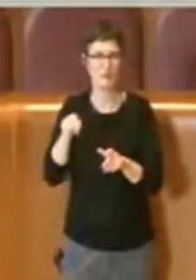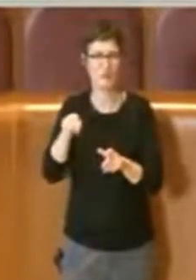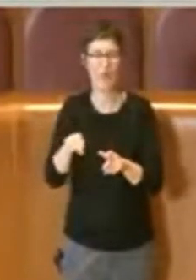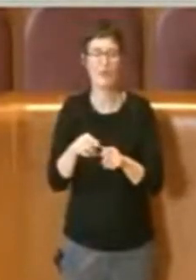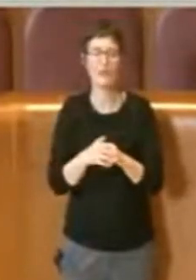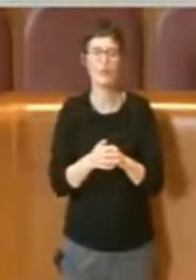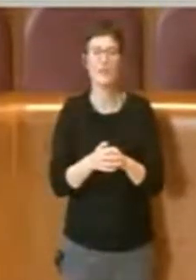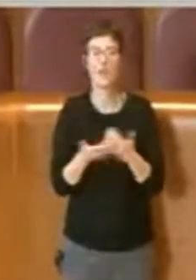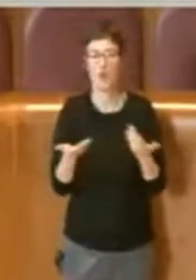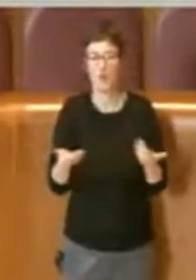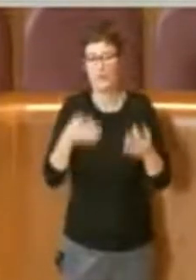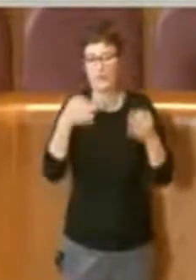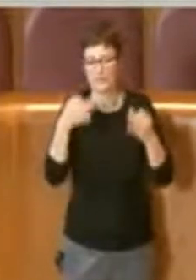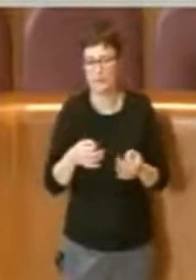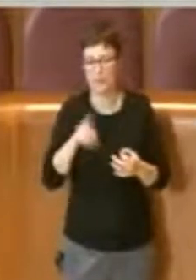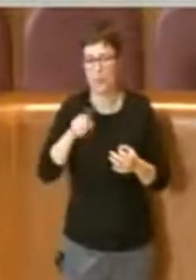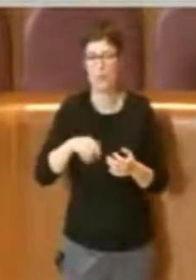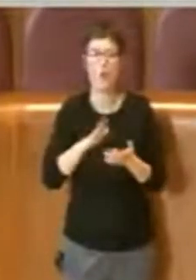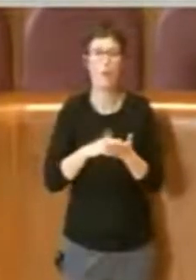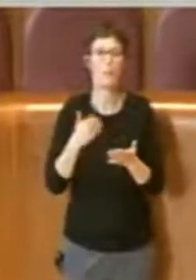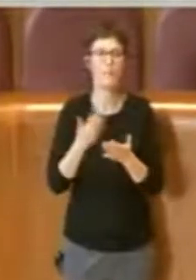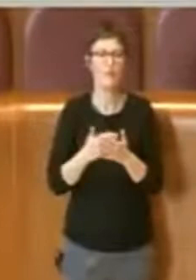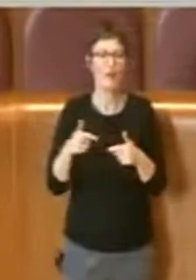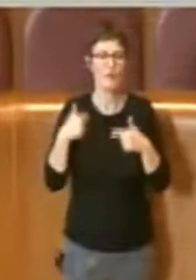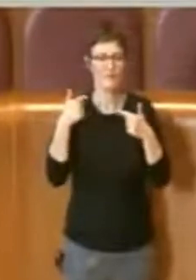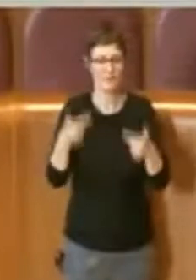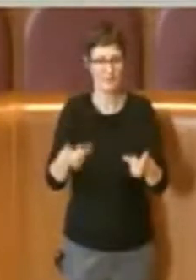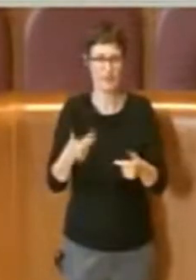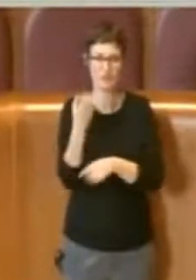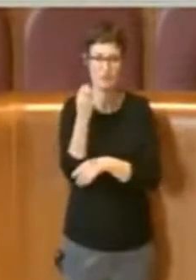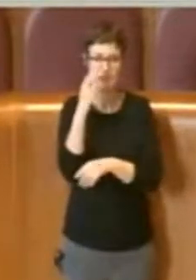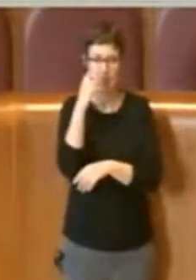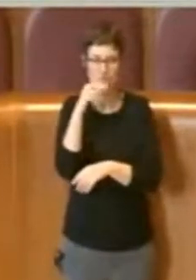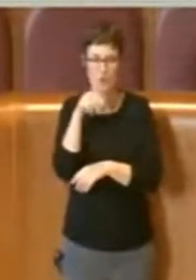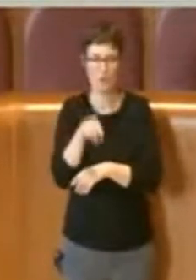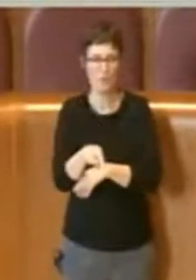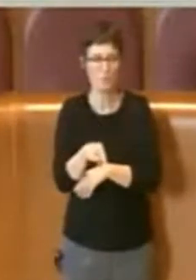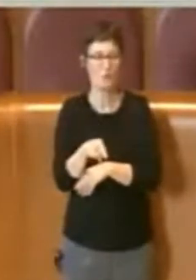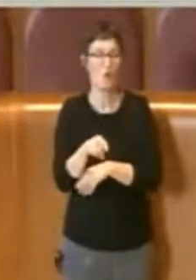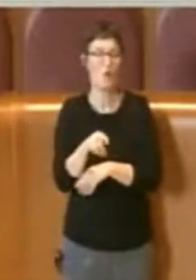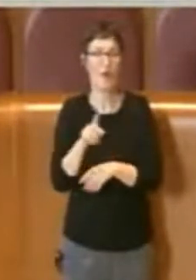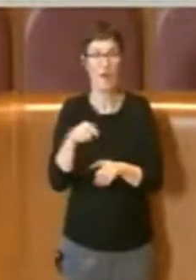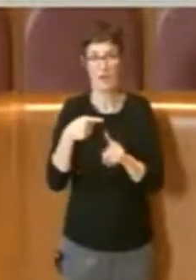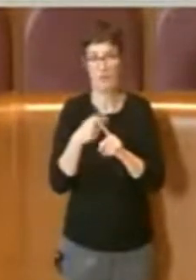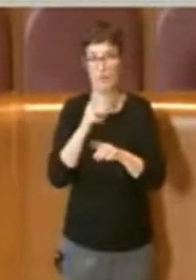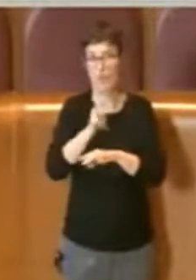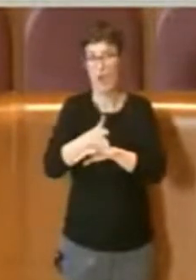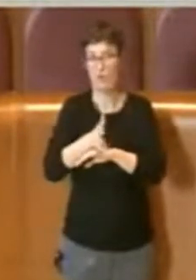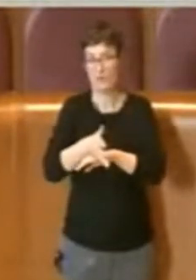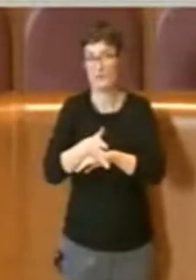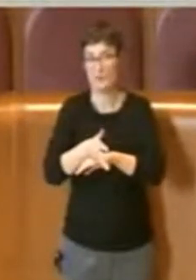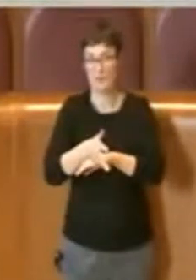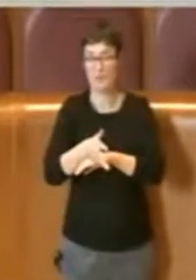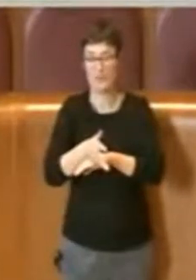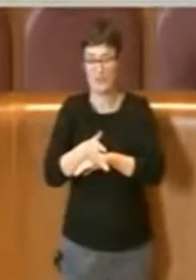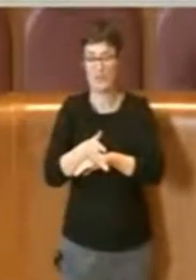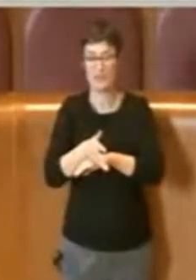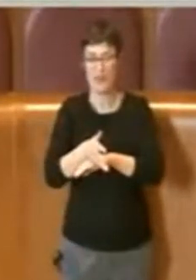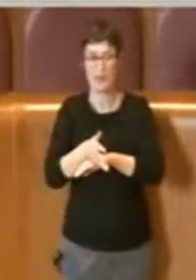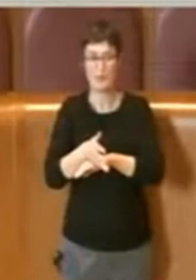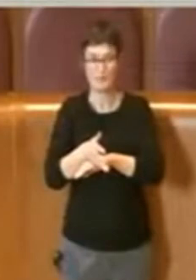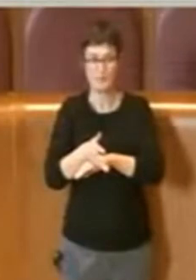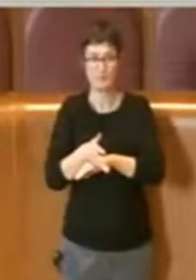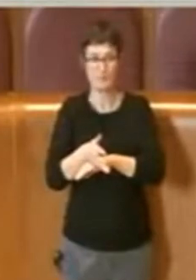Sicuramente la valorizzazione del noto di scambio della stazione tuscolana e la sua accessibilità mediante la